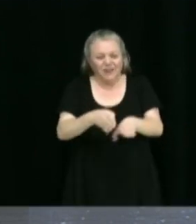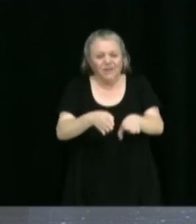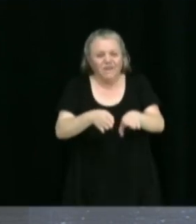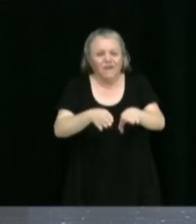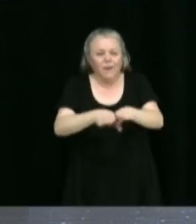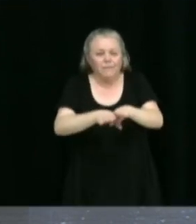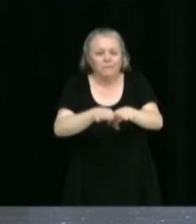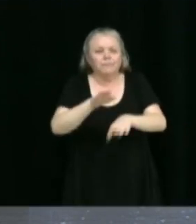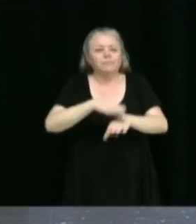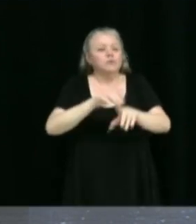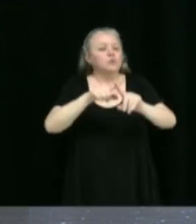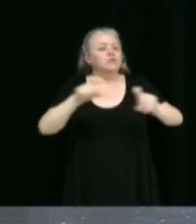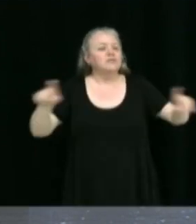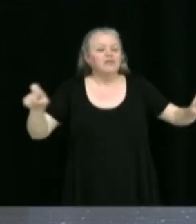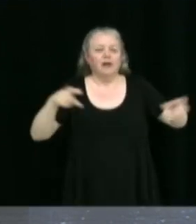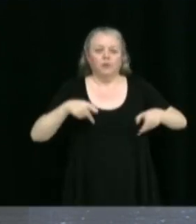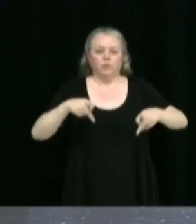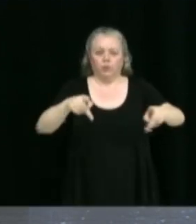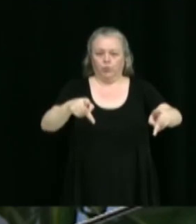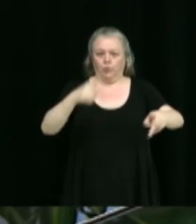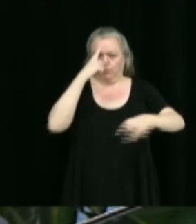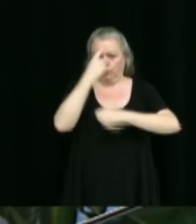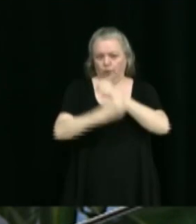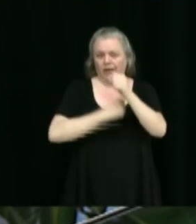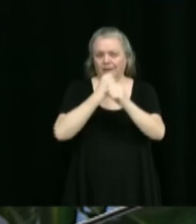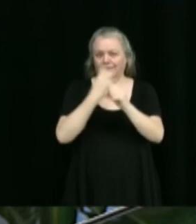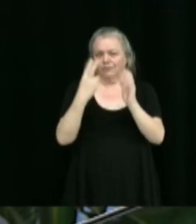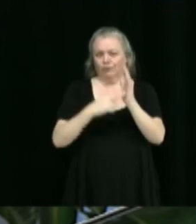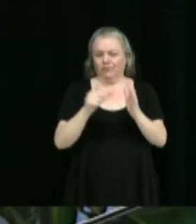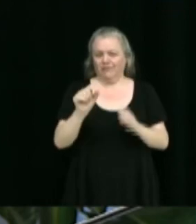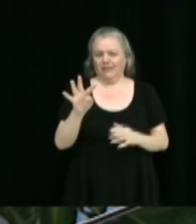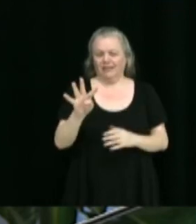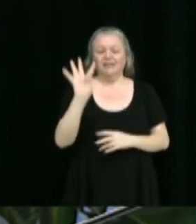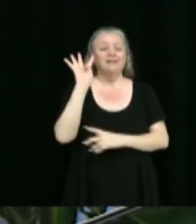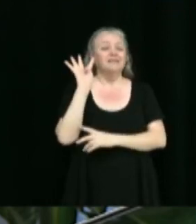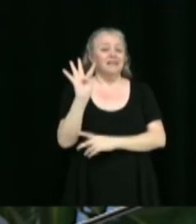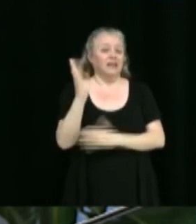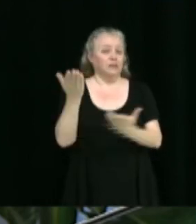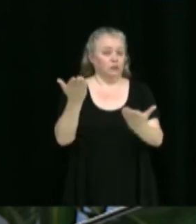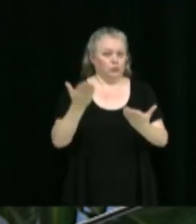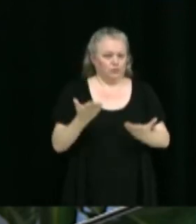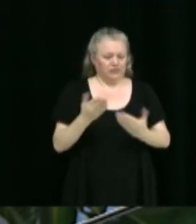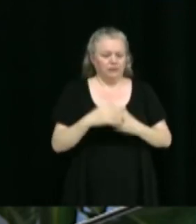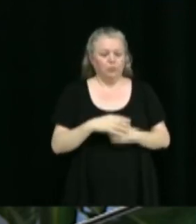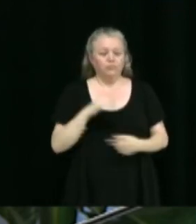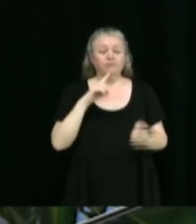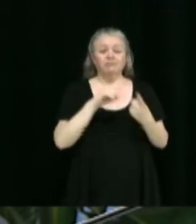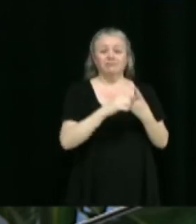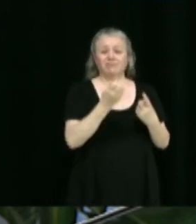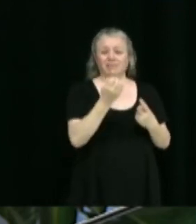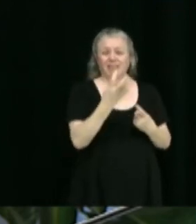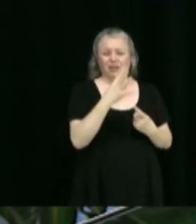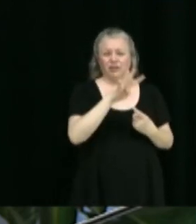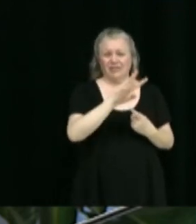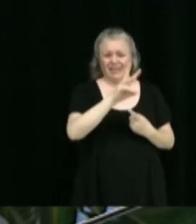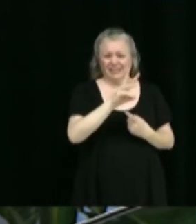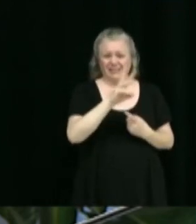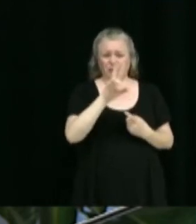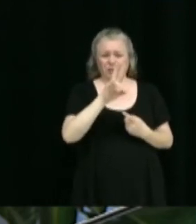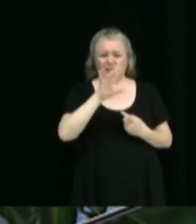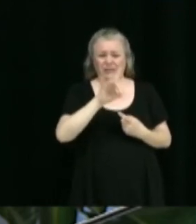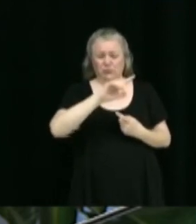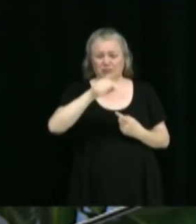la municipalité pour l'année 2024. Nous avons reçu quatre soumissions, soit de 14 46 78